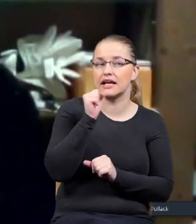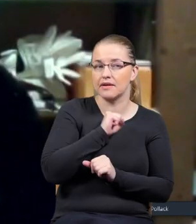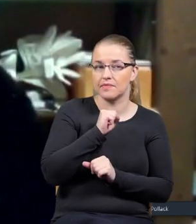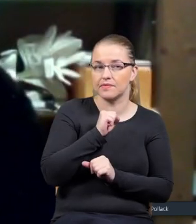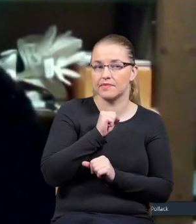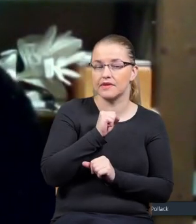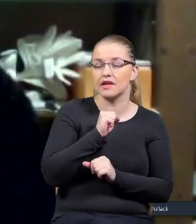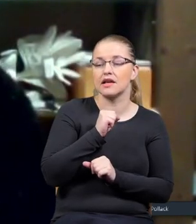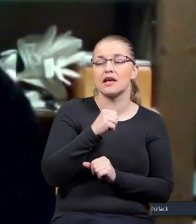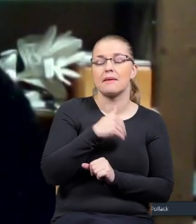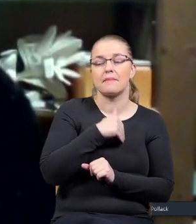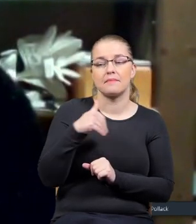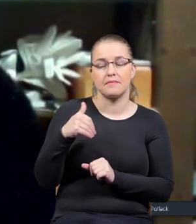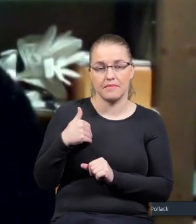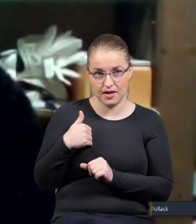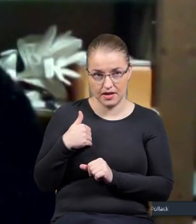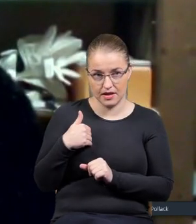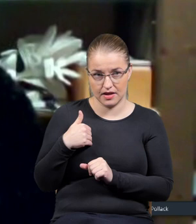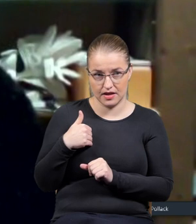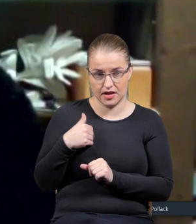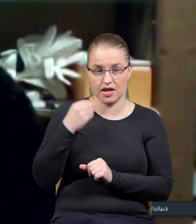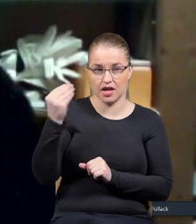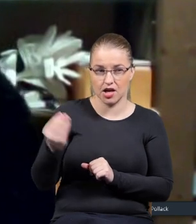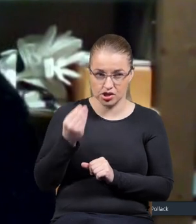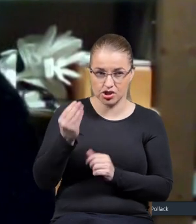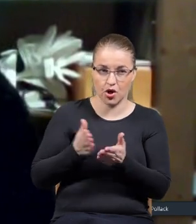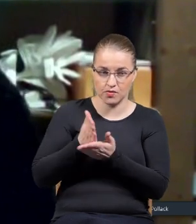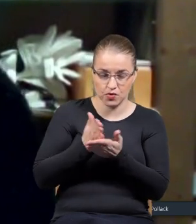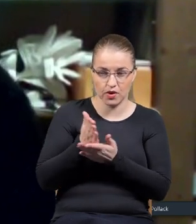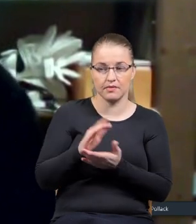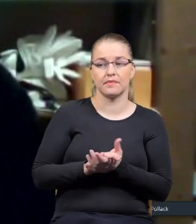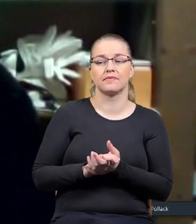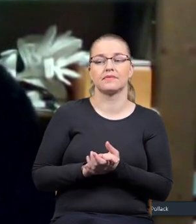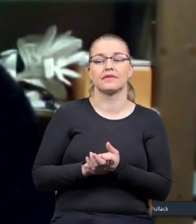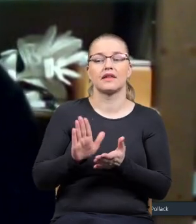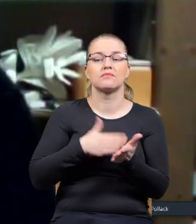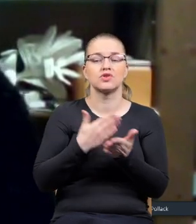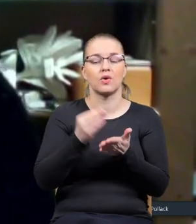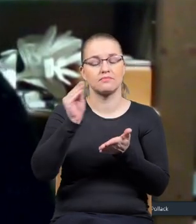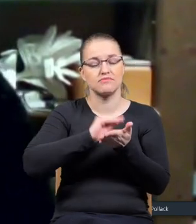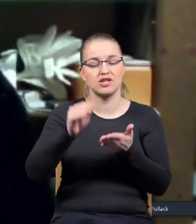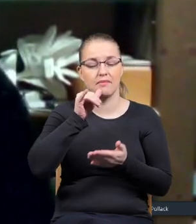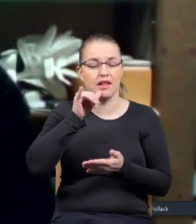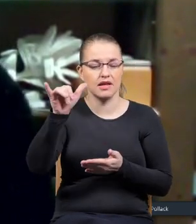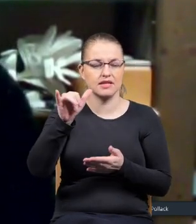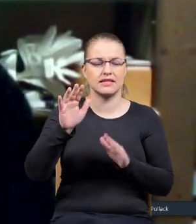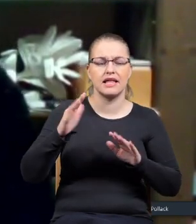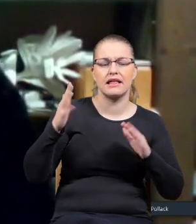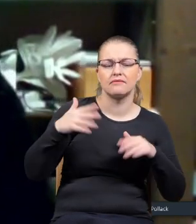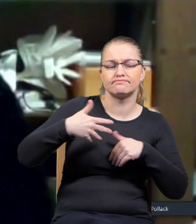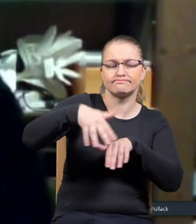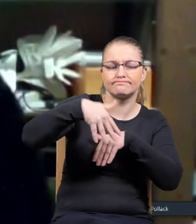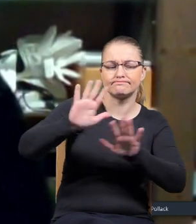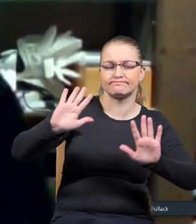którymi my się jeszcze obsługujemy, prawda, jakieś, piszemy jakieś listy, demonstracje, demonstracje,